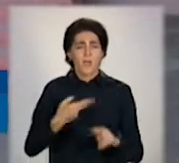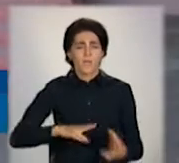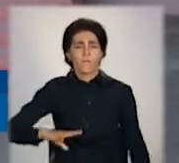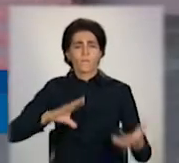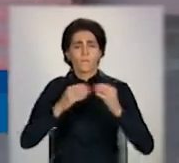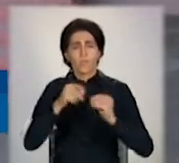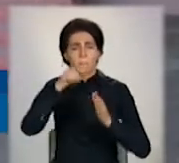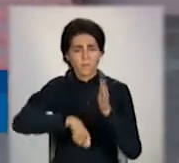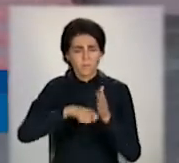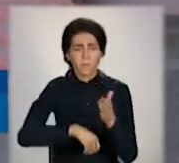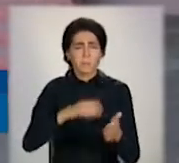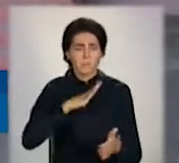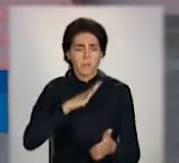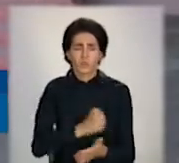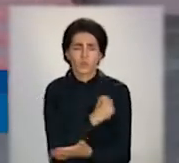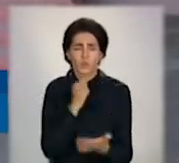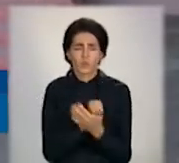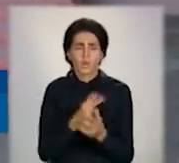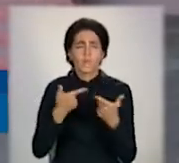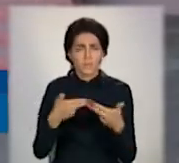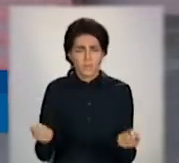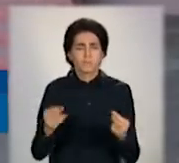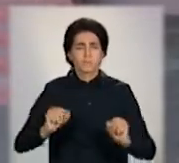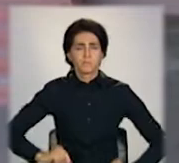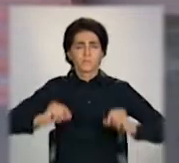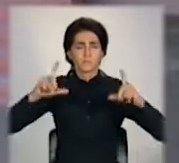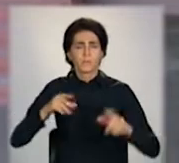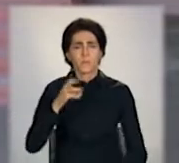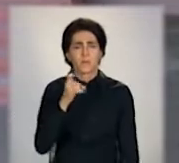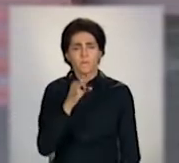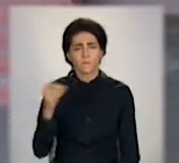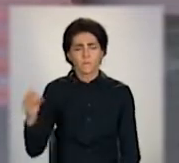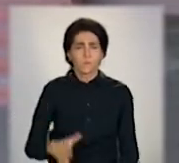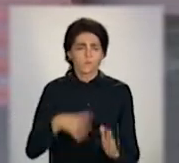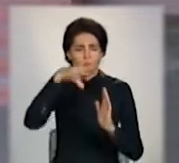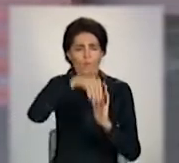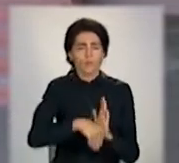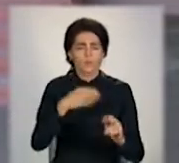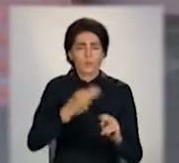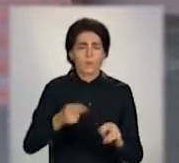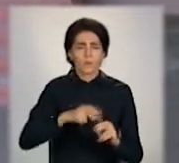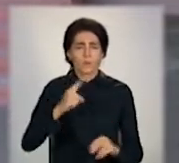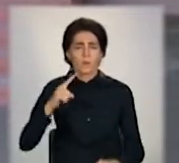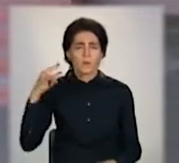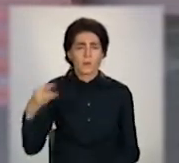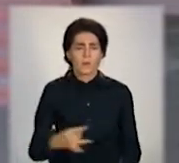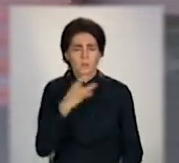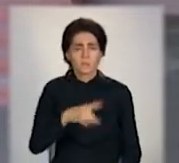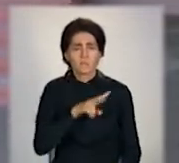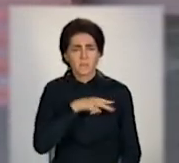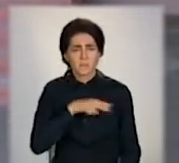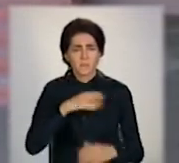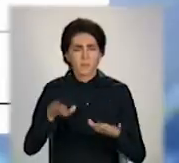встановлено завишені тарифи, закладені в тарифи заложені одноразові премії